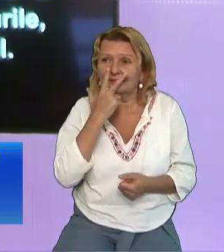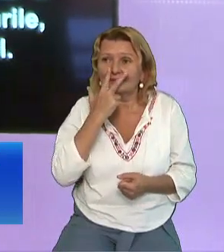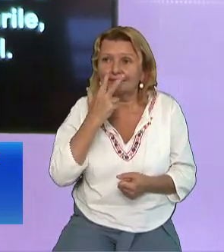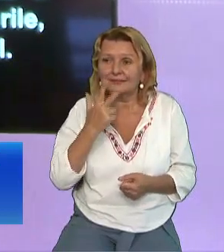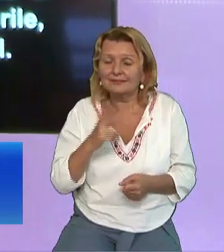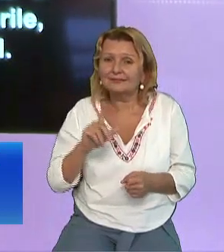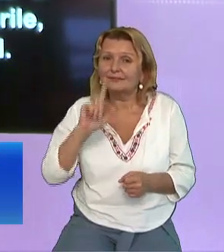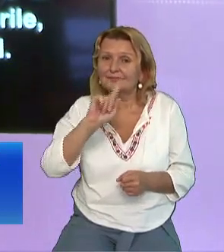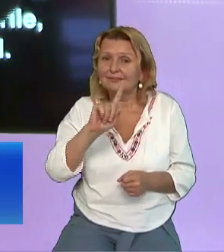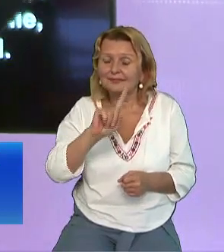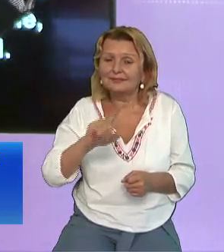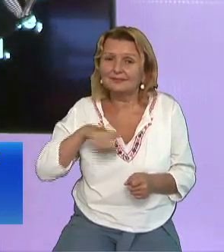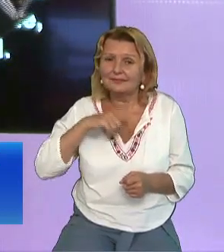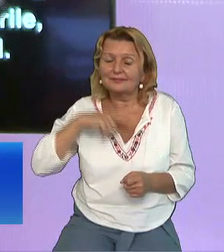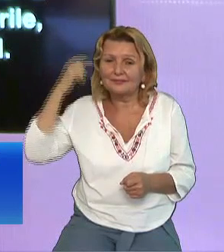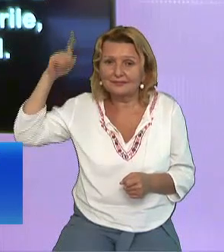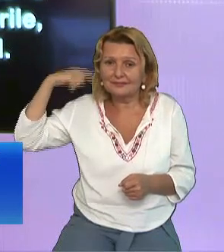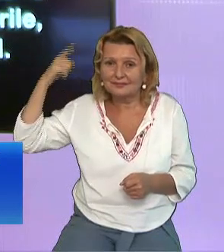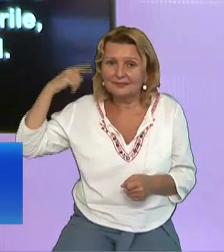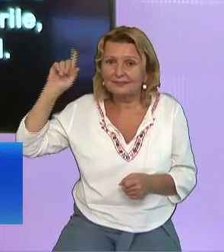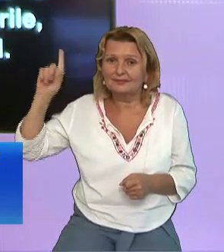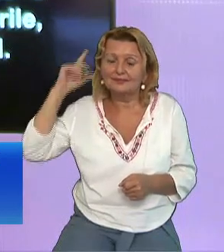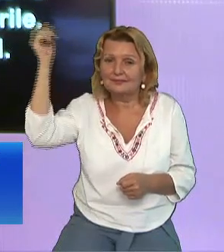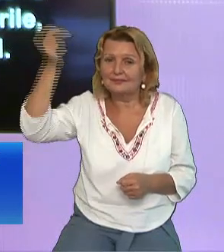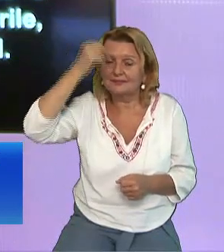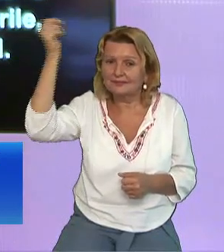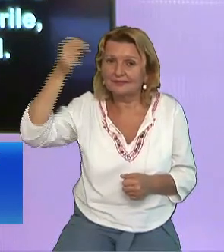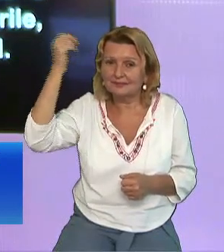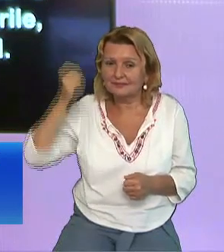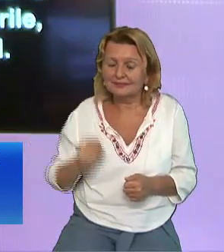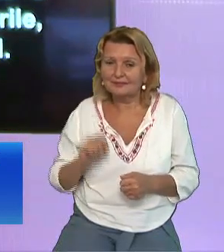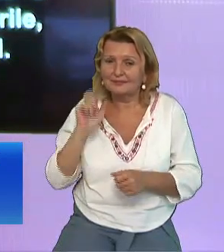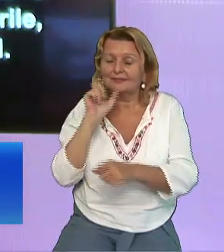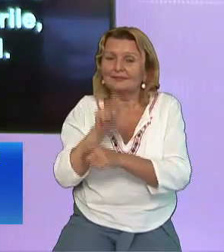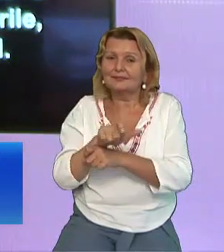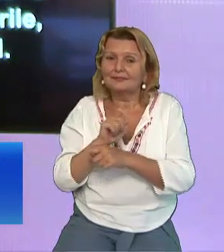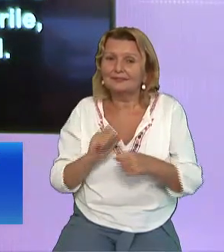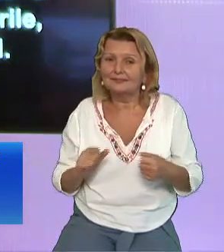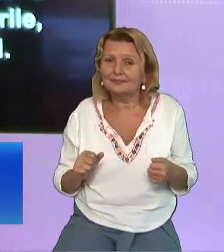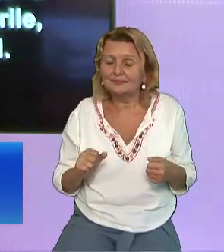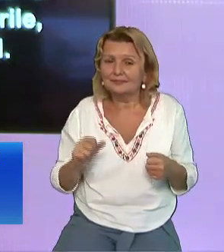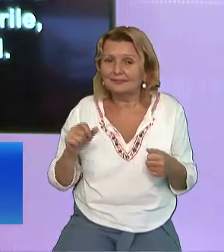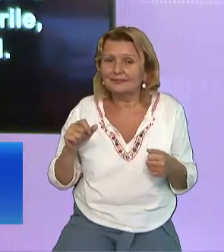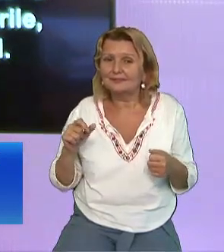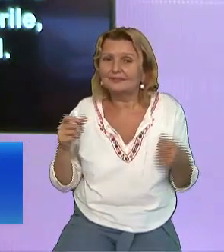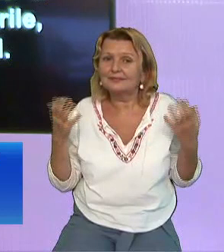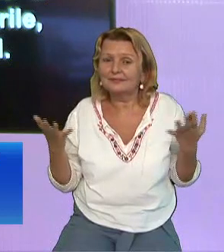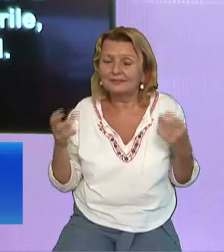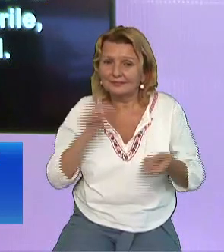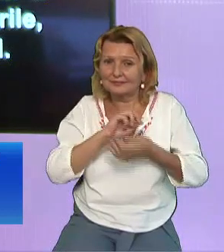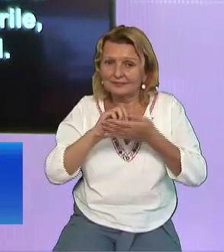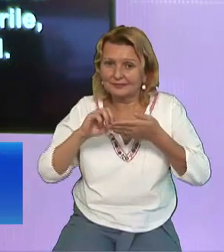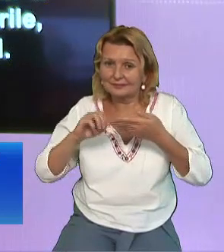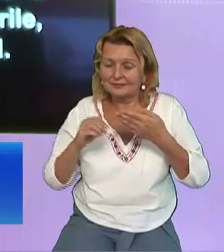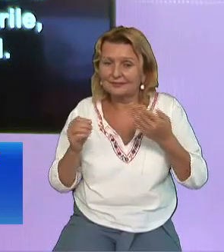mielul lui Dumnezeu care ridică păcatul lumii Și în momentul în care Domnul Hristos le vorbește despre sine Oamenii ăștia